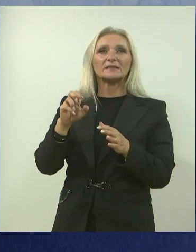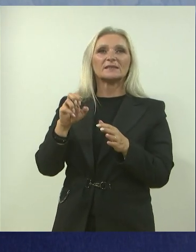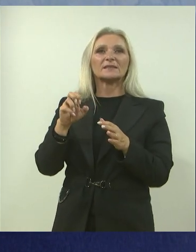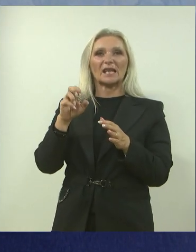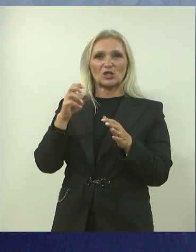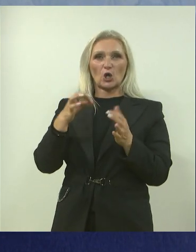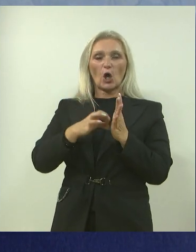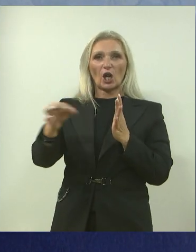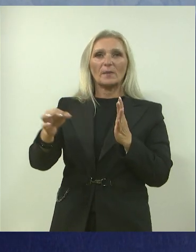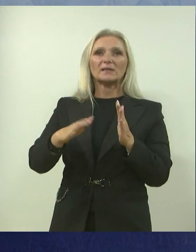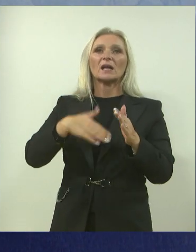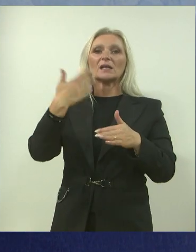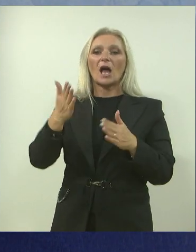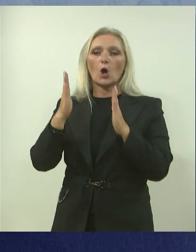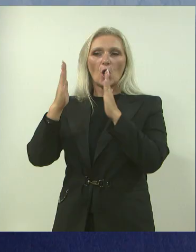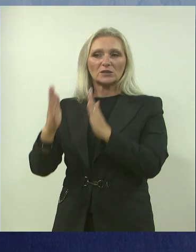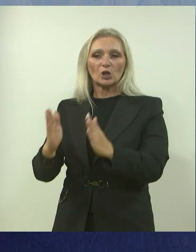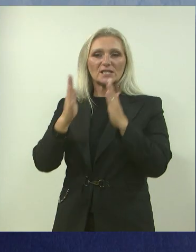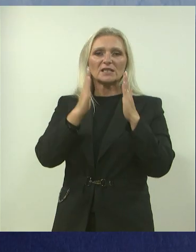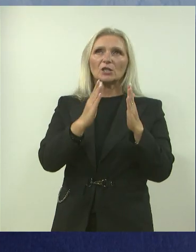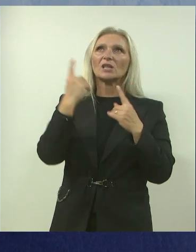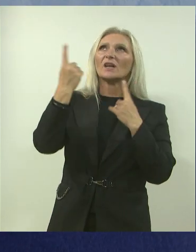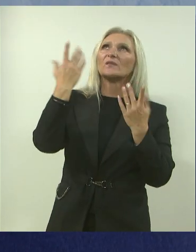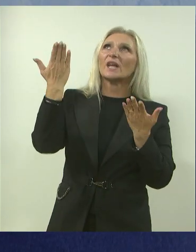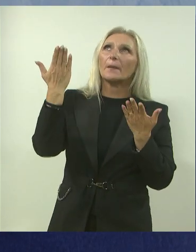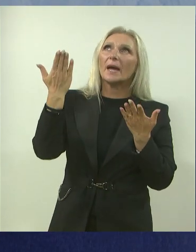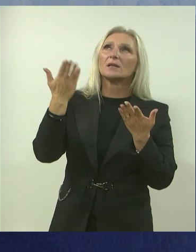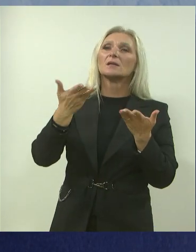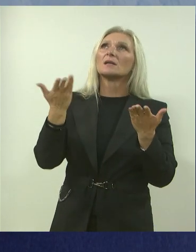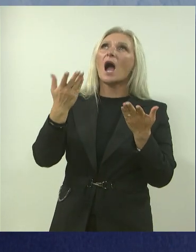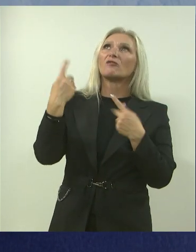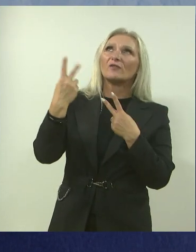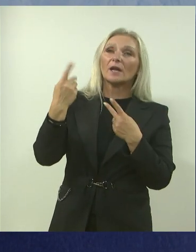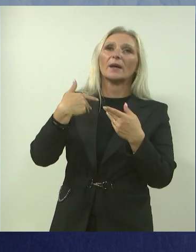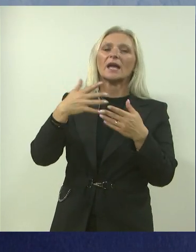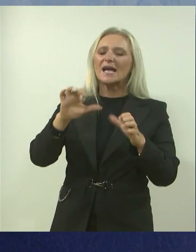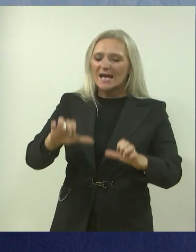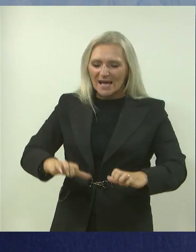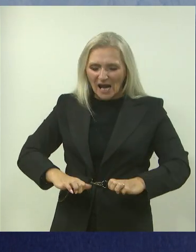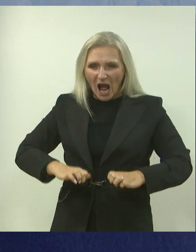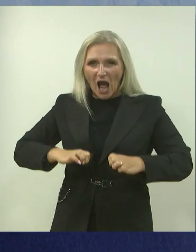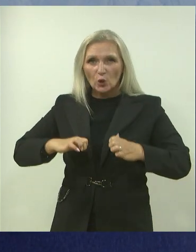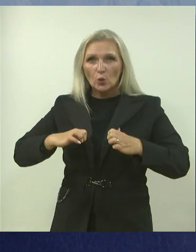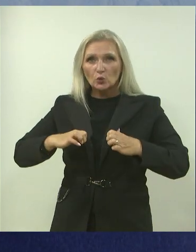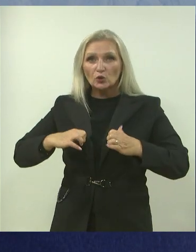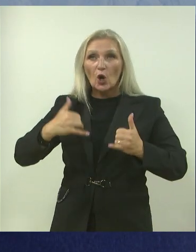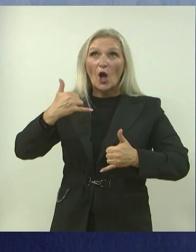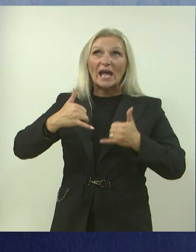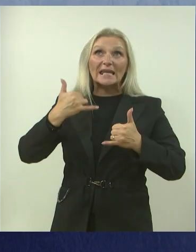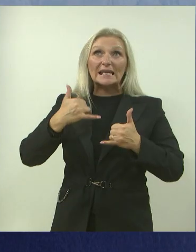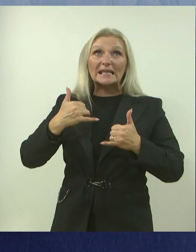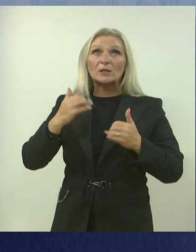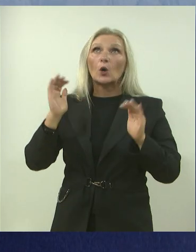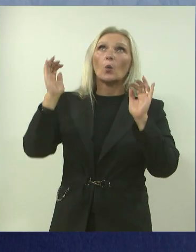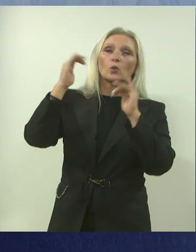sam tako dalje dijelice prema vremenskim uvjetima radio. U biti se kretalo rano ujutro ili rano u noći, kako